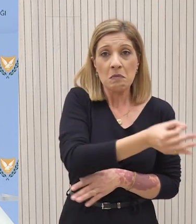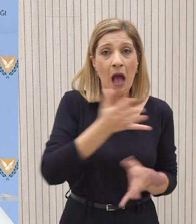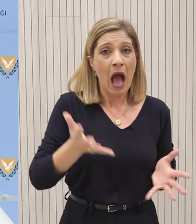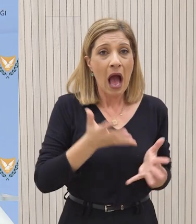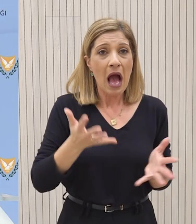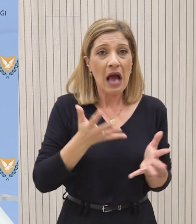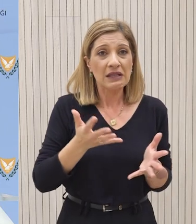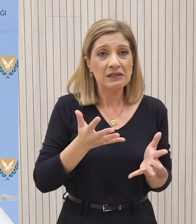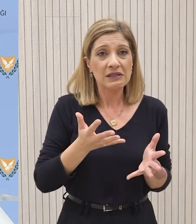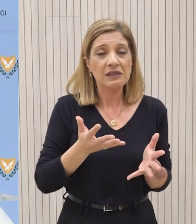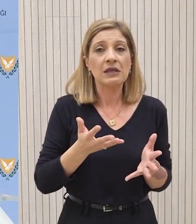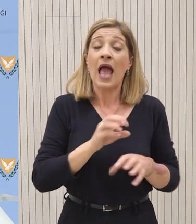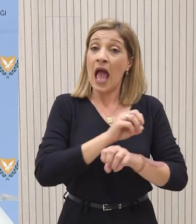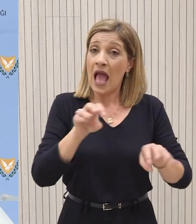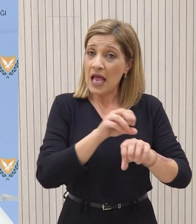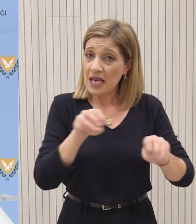ένα πίνα.